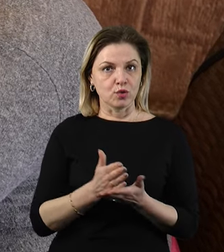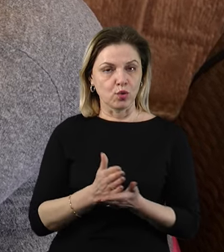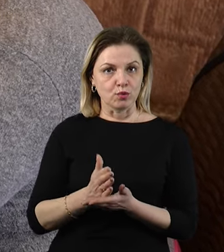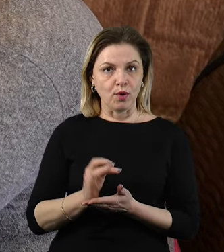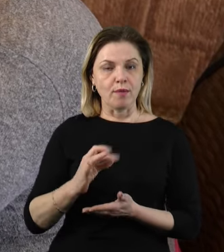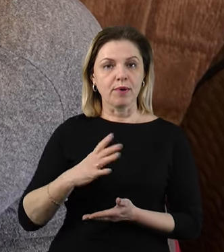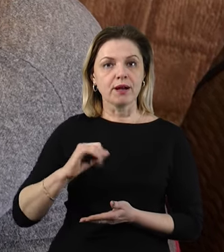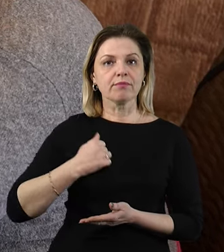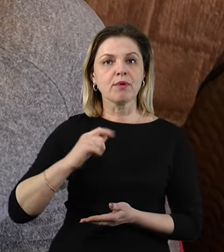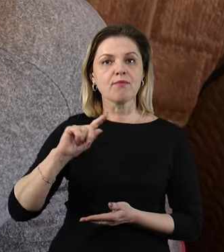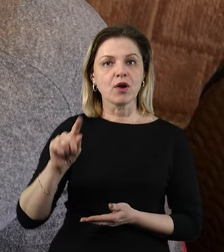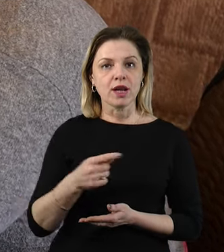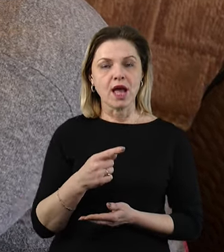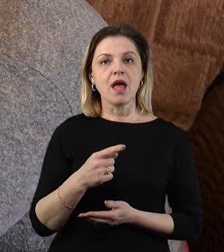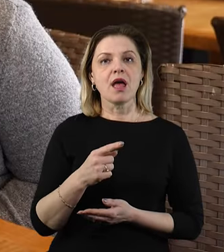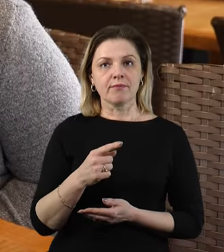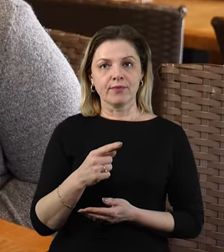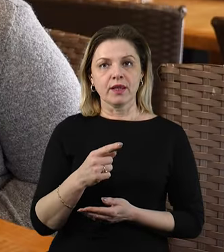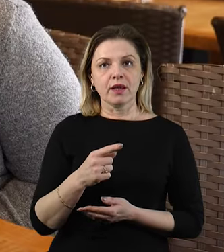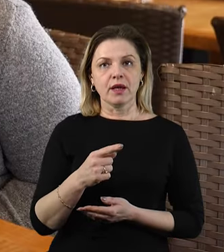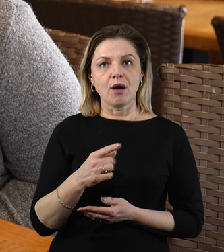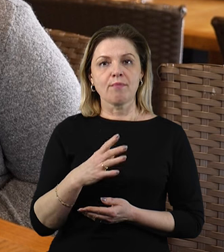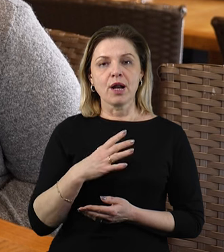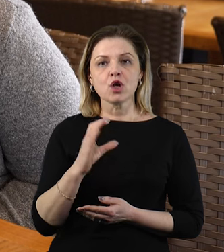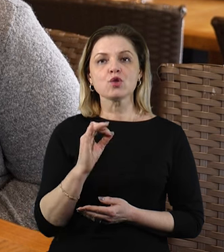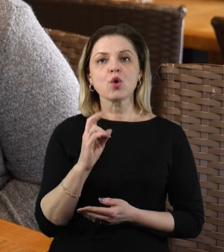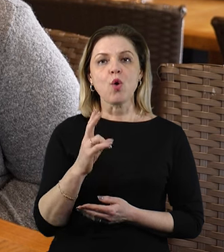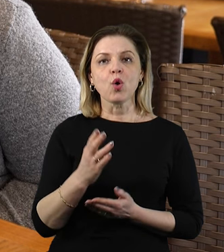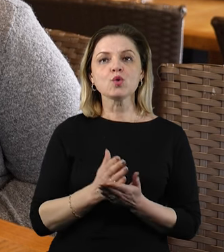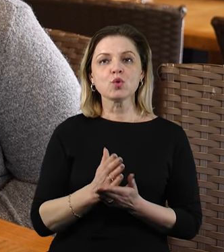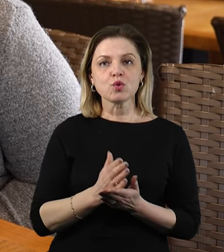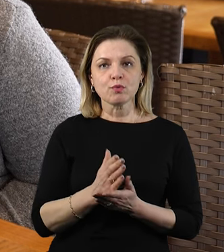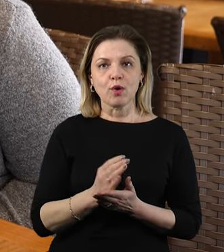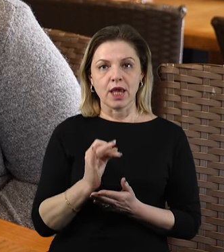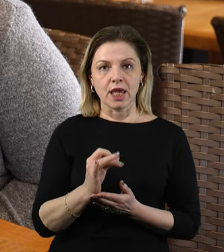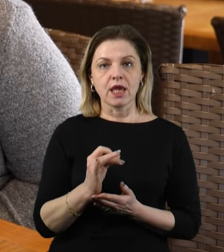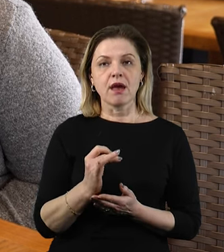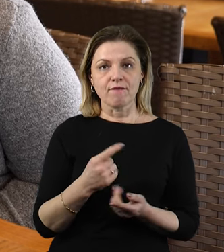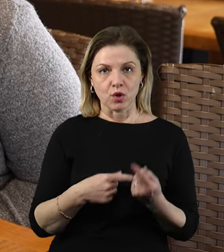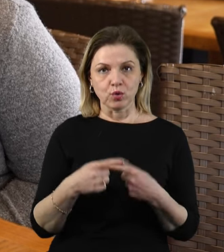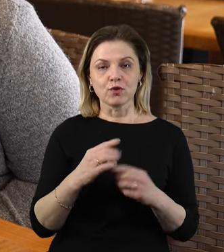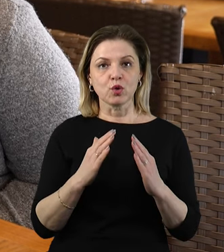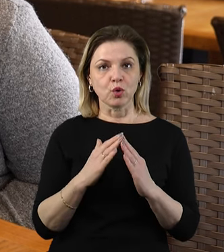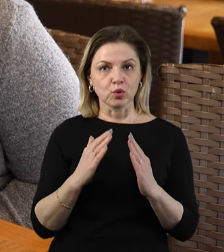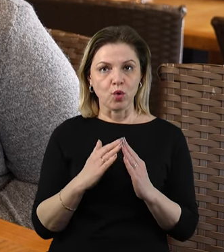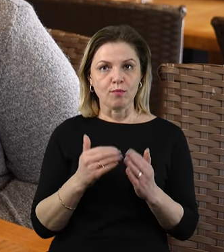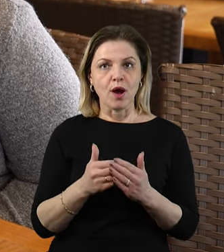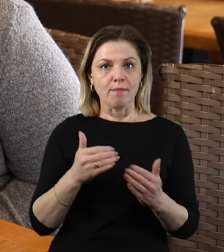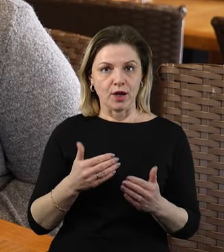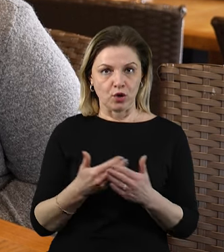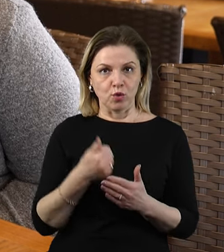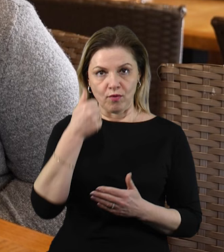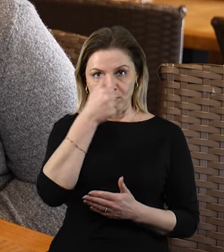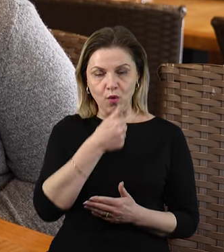мобілізувався в десантно-штурмові війська. Проходив строкову службу. Він 7 декабря вернувся додому перед самим Новим